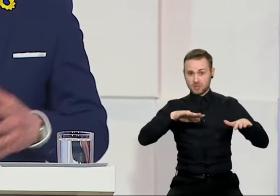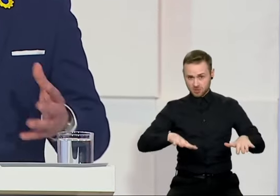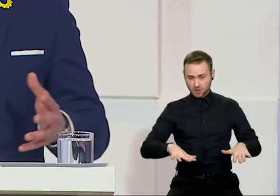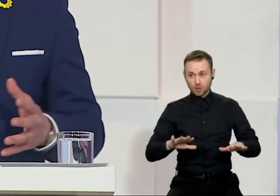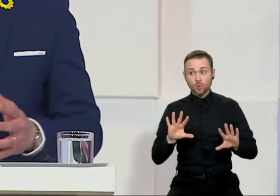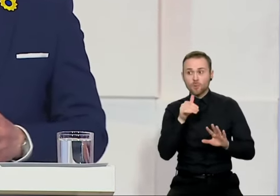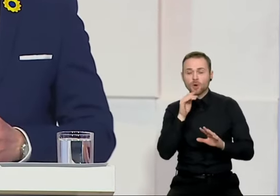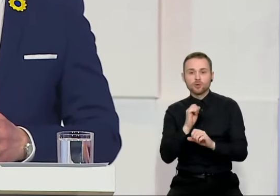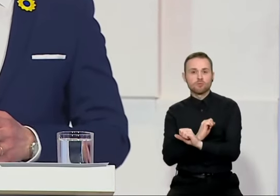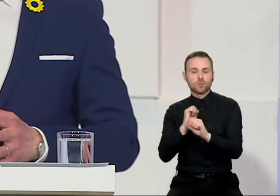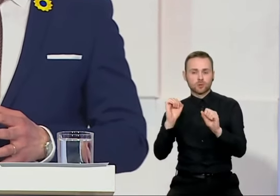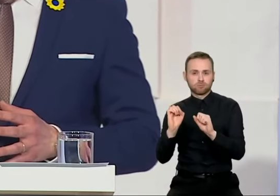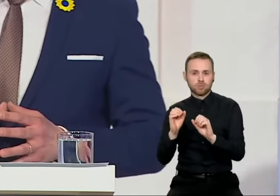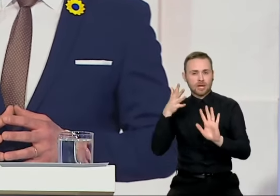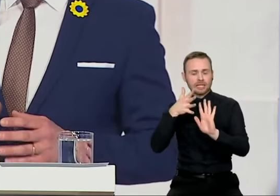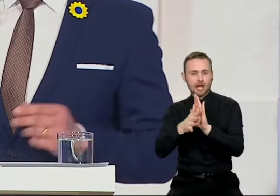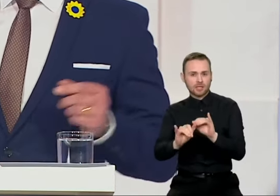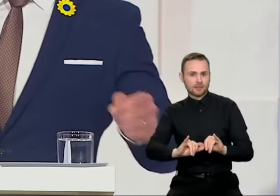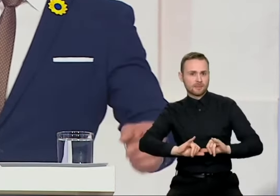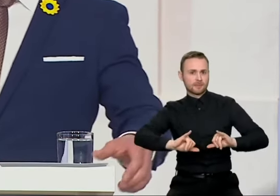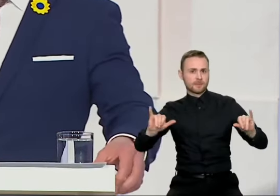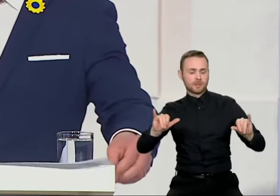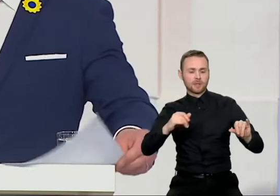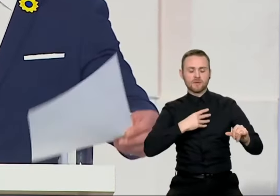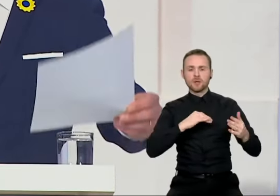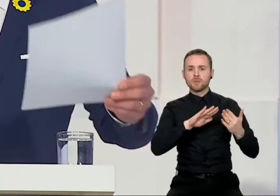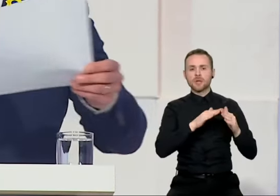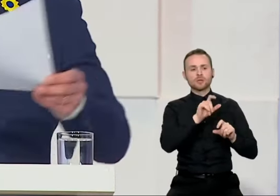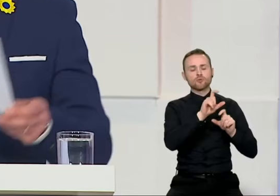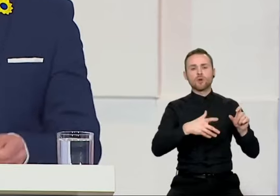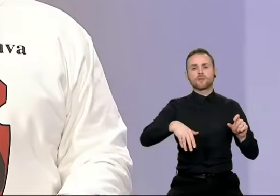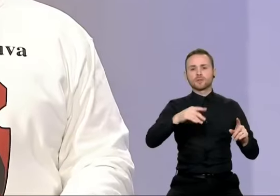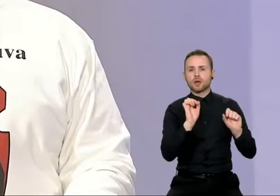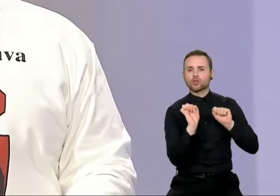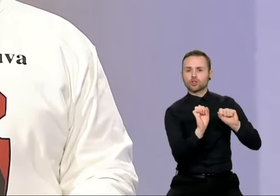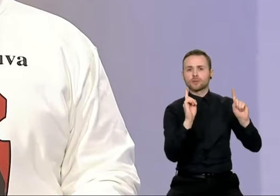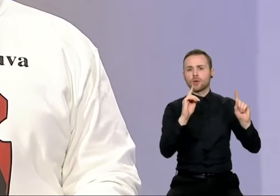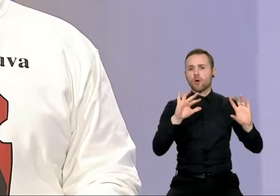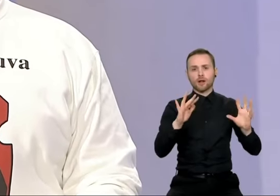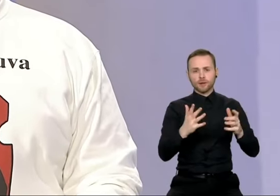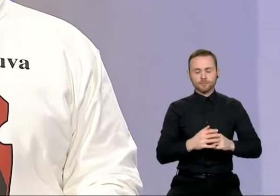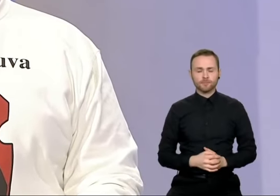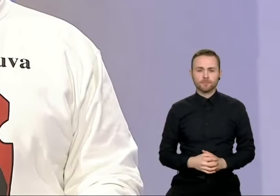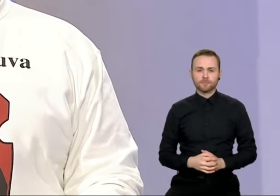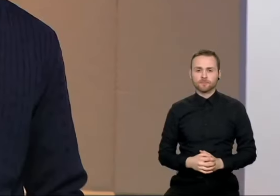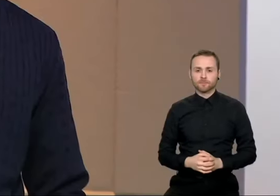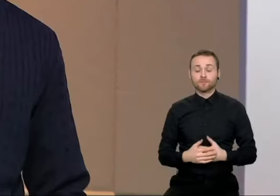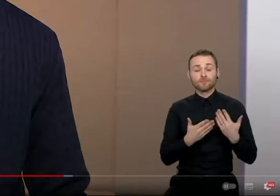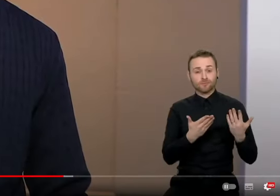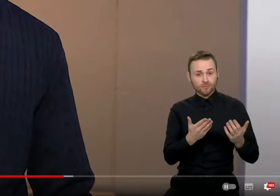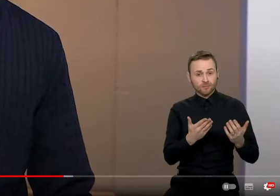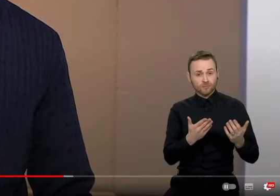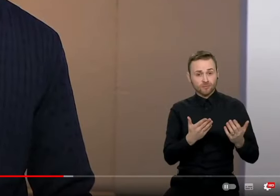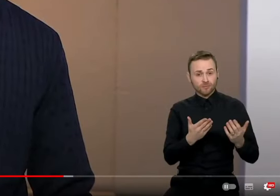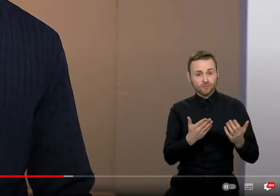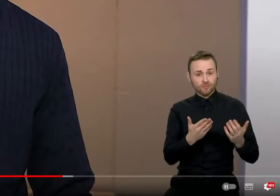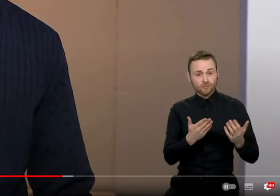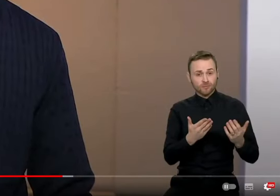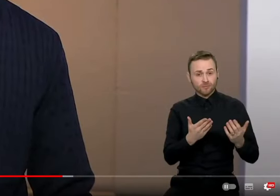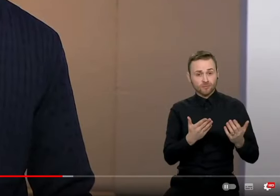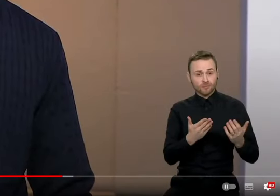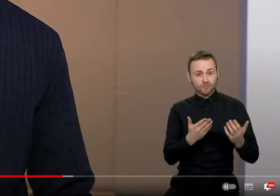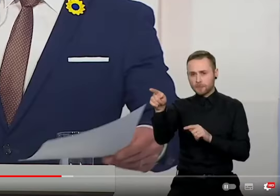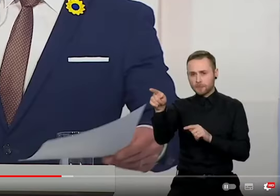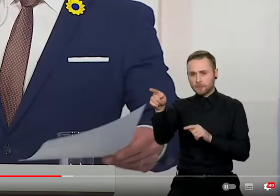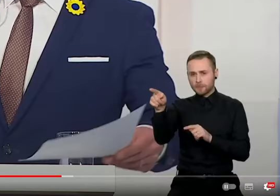atveju? Kaip apsaugotumėt miestiečius? Pradėkime nuo Pono Majausko, prašau. Tai mano supratimu, tai iš tikrųjų yra...